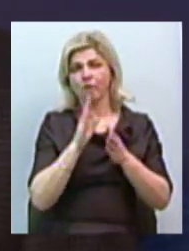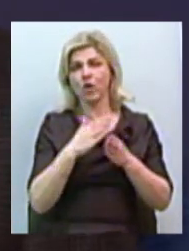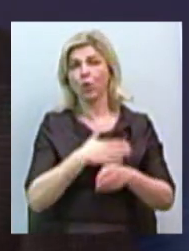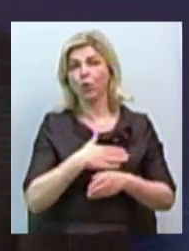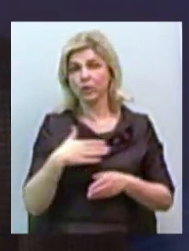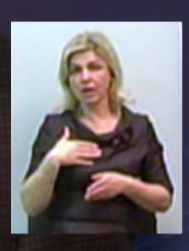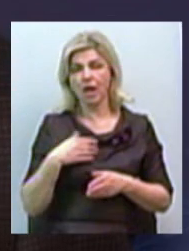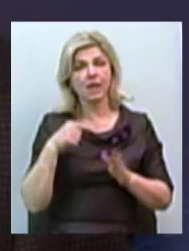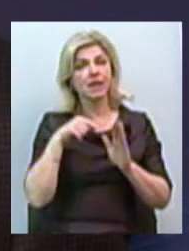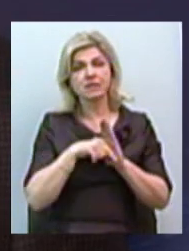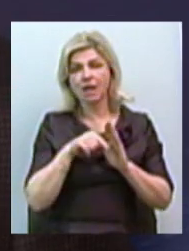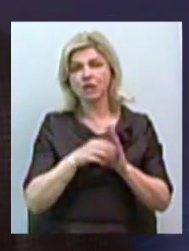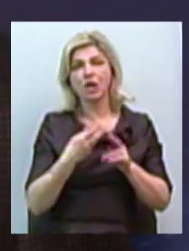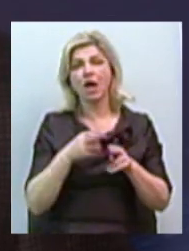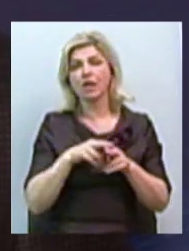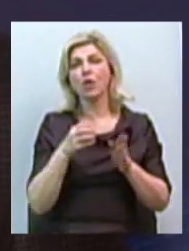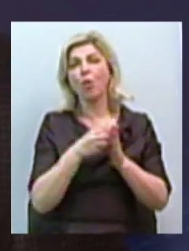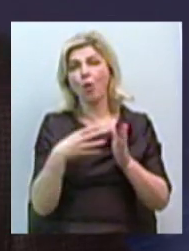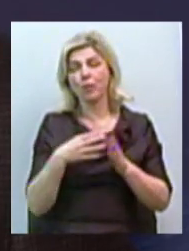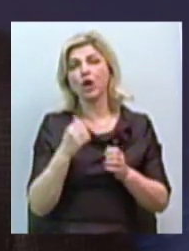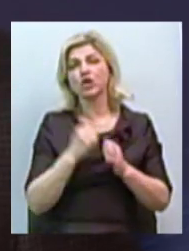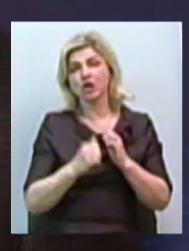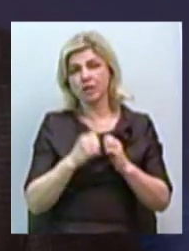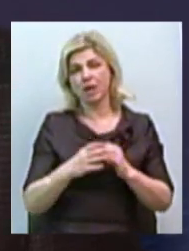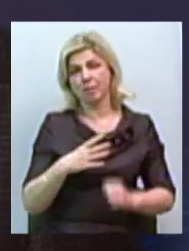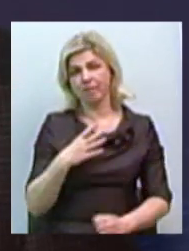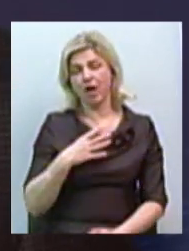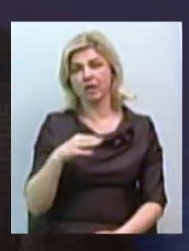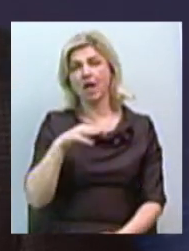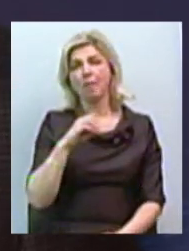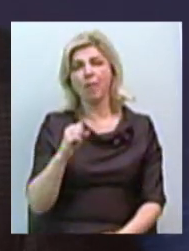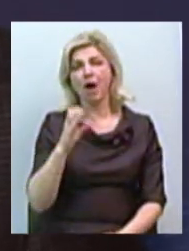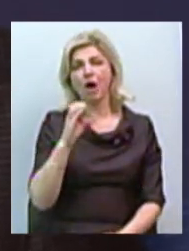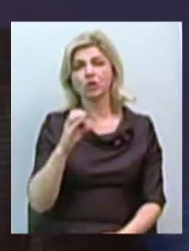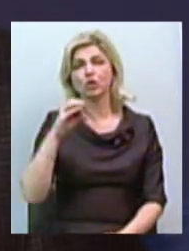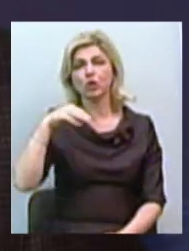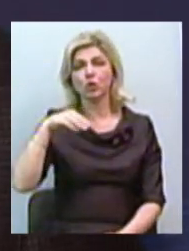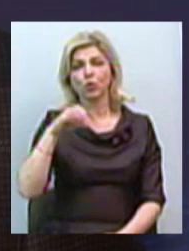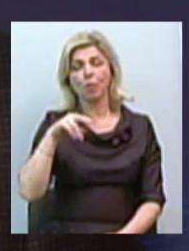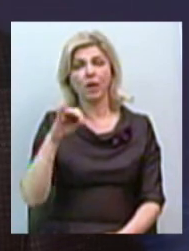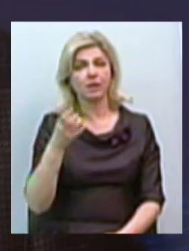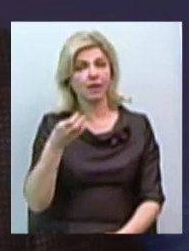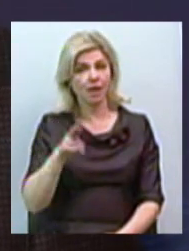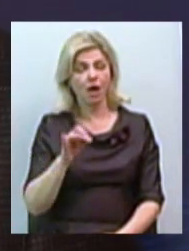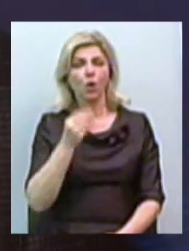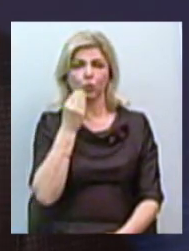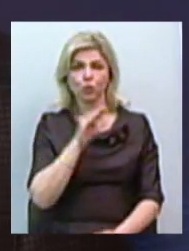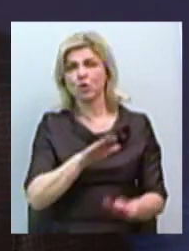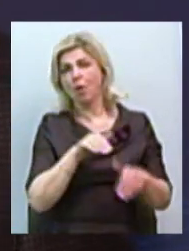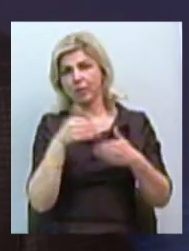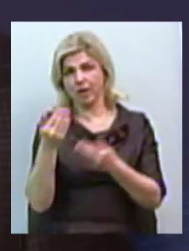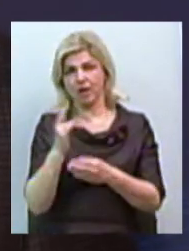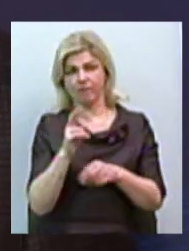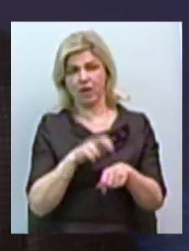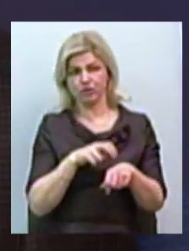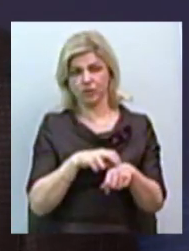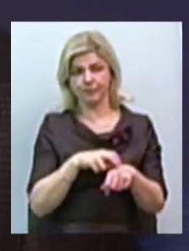не значить, що це одразу опухоль, це чаще всіх мастопатія, може бути. Але краще з'явитися спеціалісту і проконсультируються. І час має